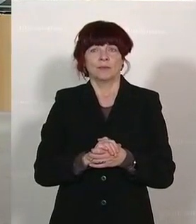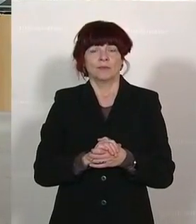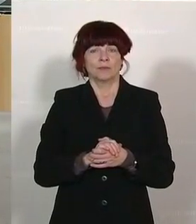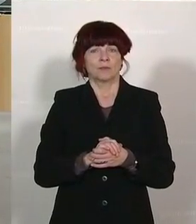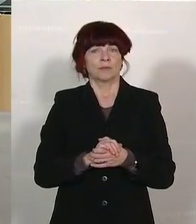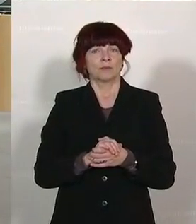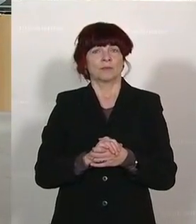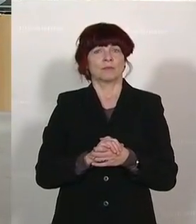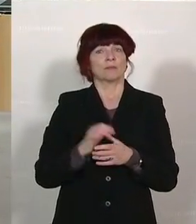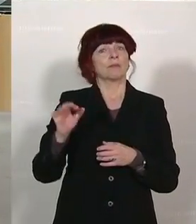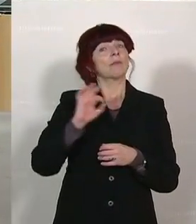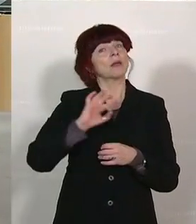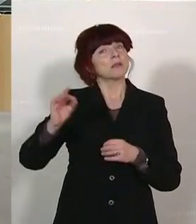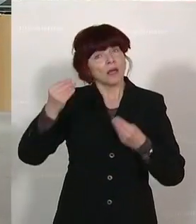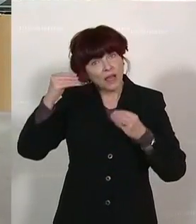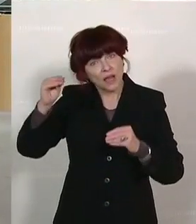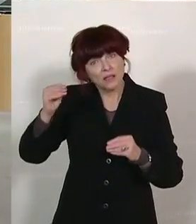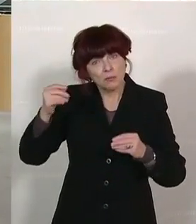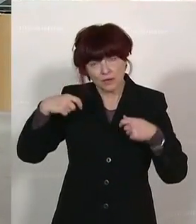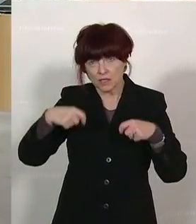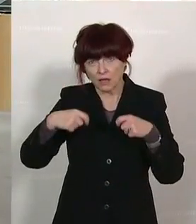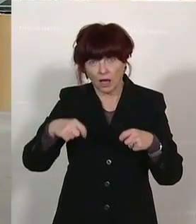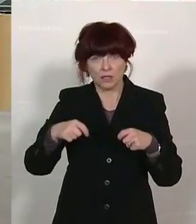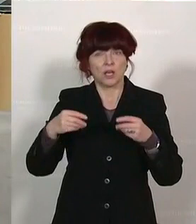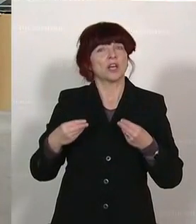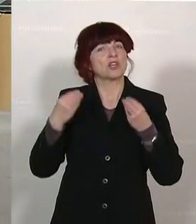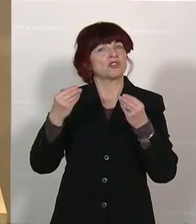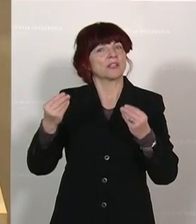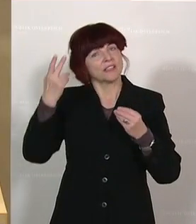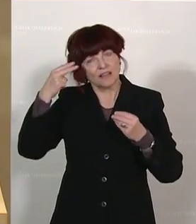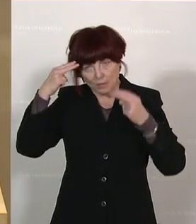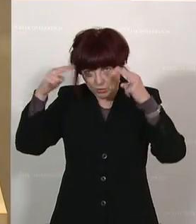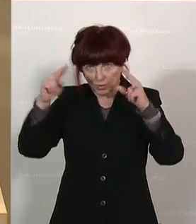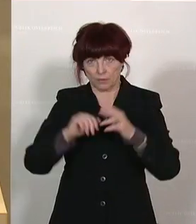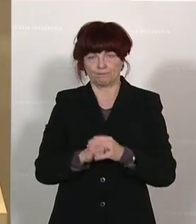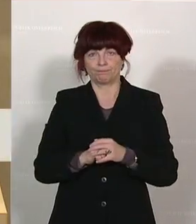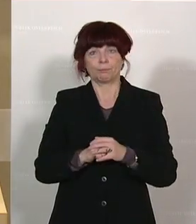Herr Präsident, meine sehr geschätzten Damen und Herren der Bundesregierung,